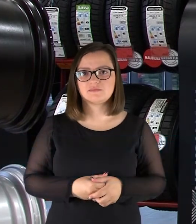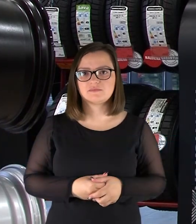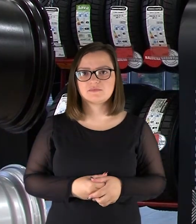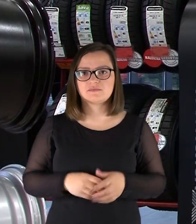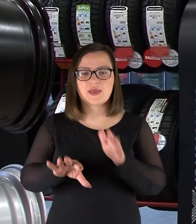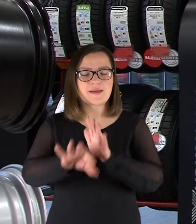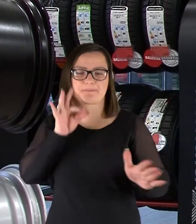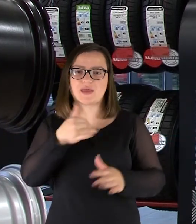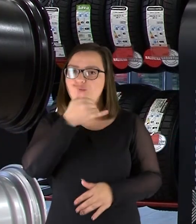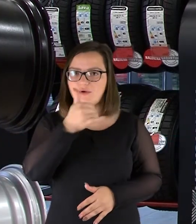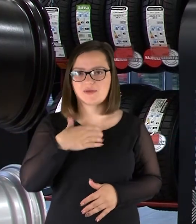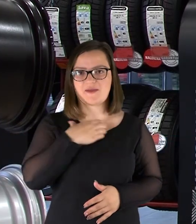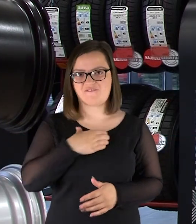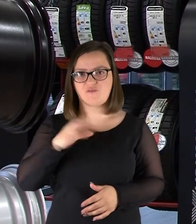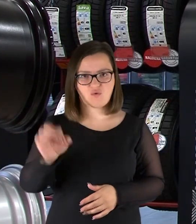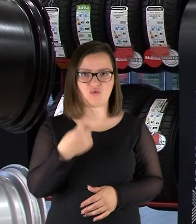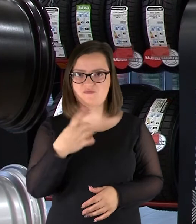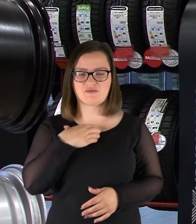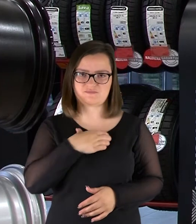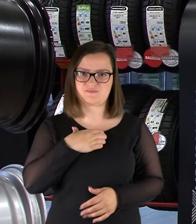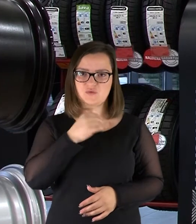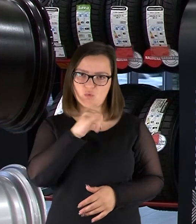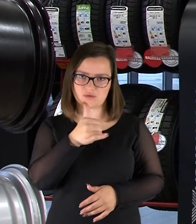padangas. Renkasi kokybė, visų pirma.